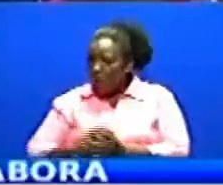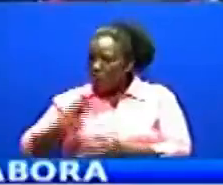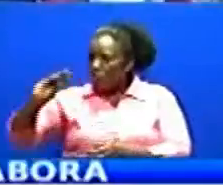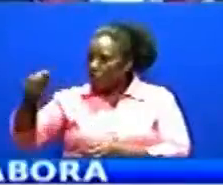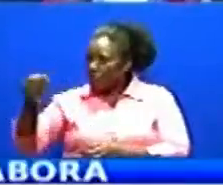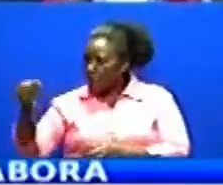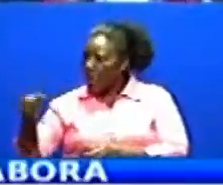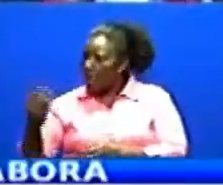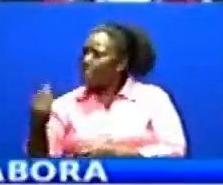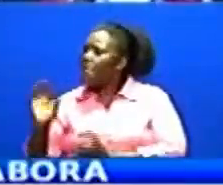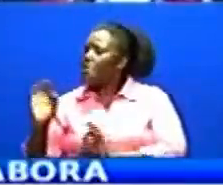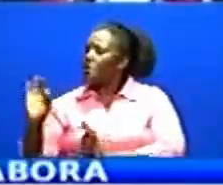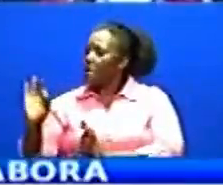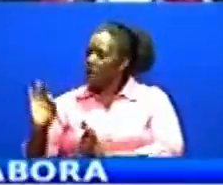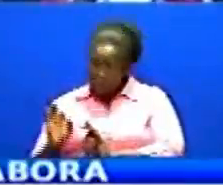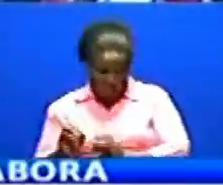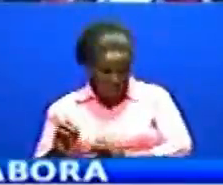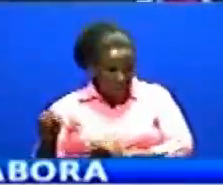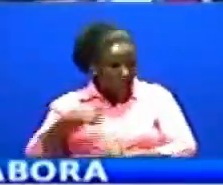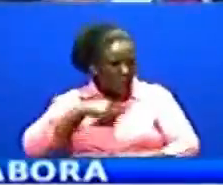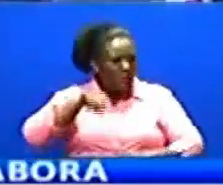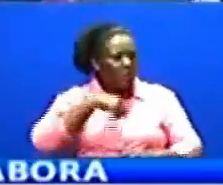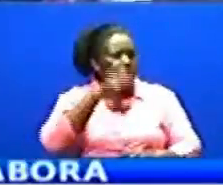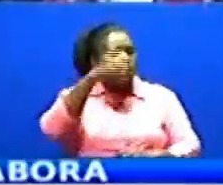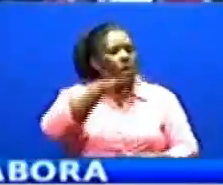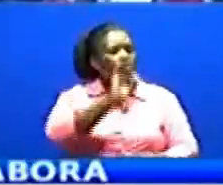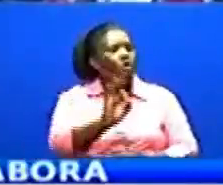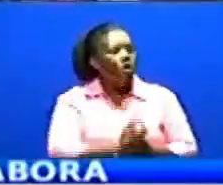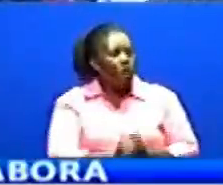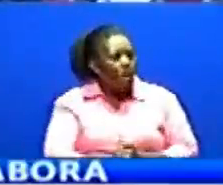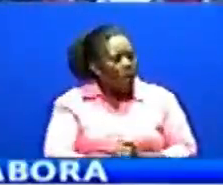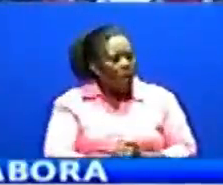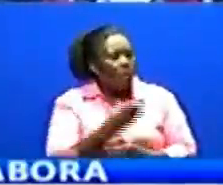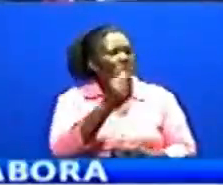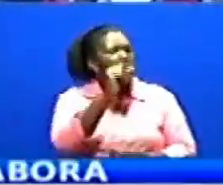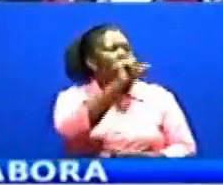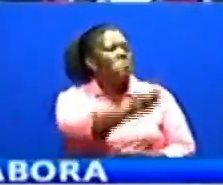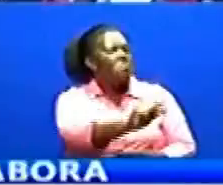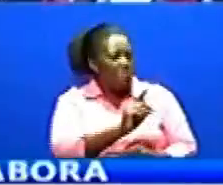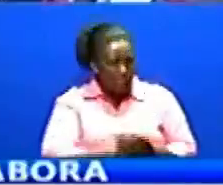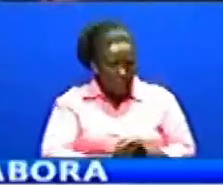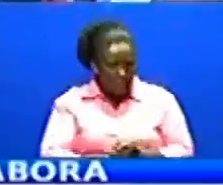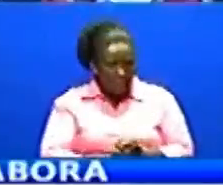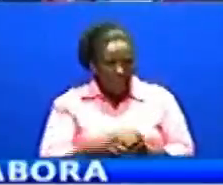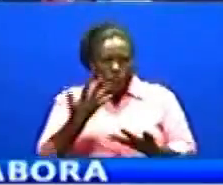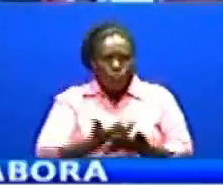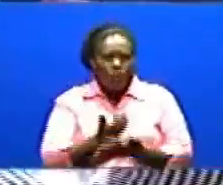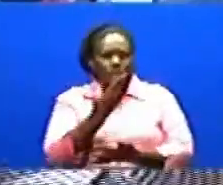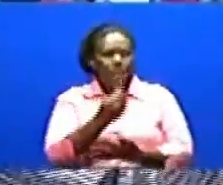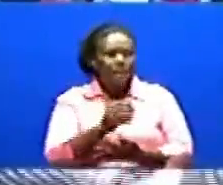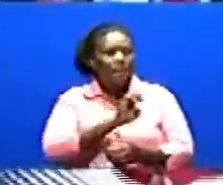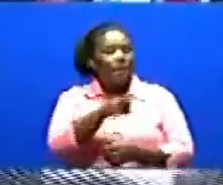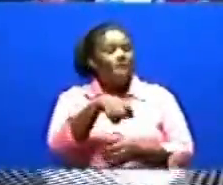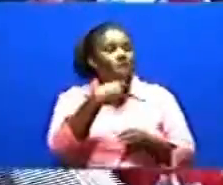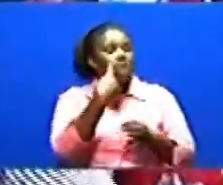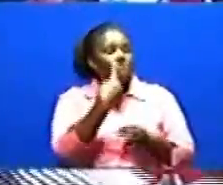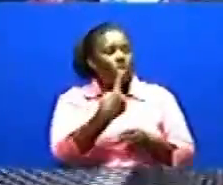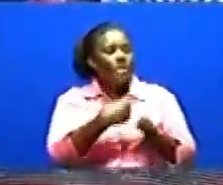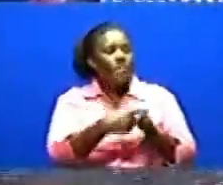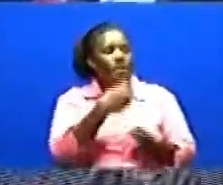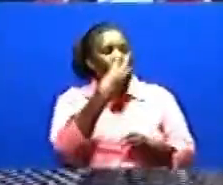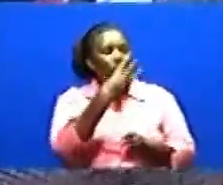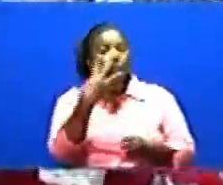wa shinyanga Haipo mkwa wa watabora Na ni kwanini uilaya igunga isipate hile bei ya elfmoja na miatatu na robaini Ambawa